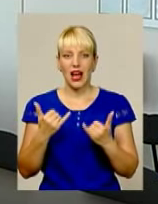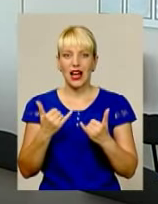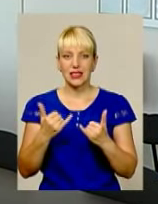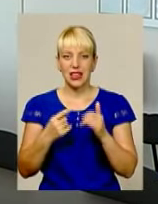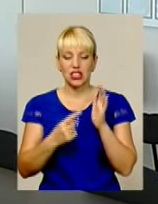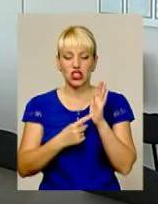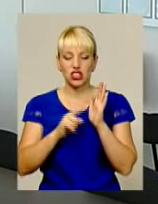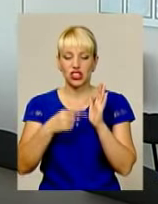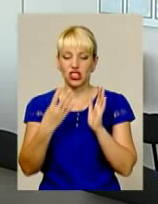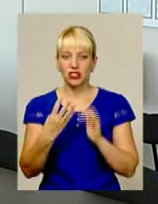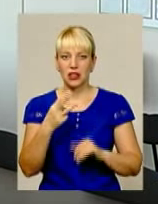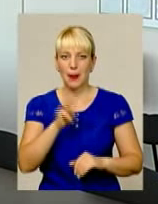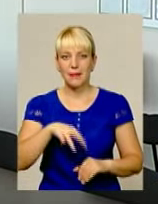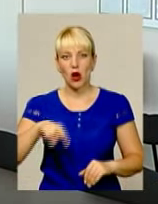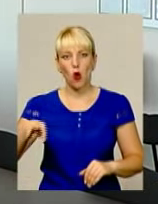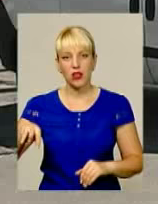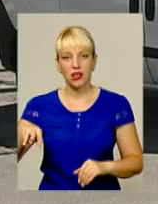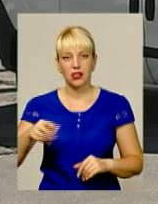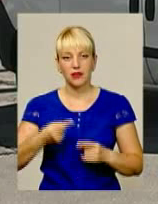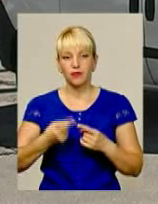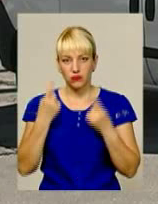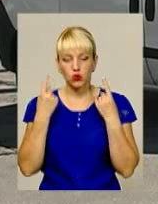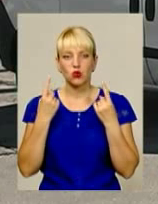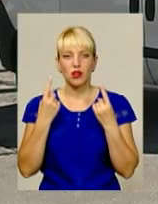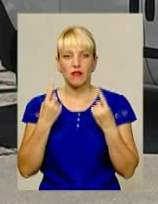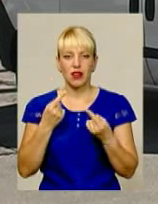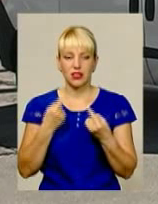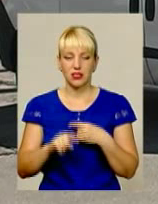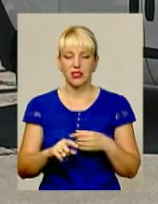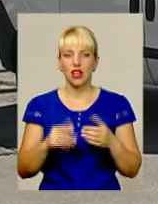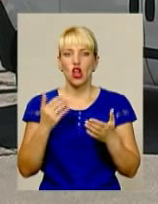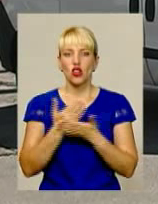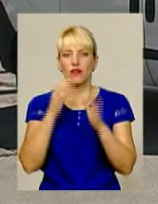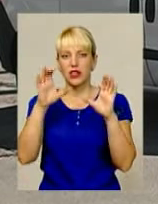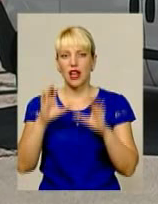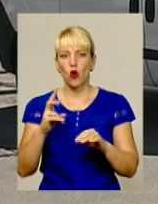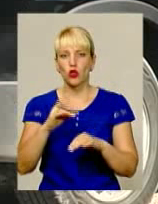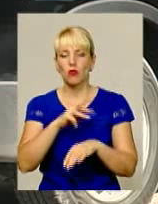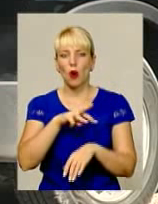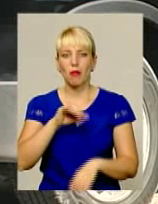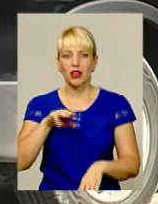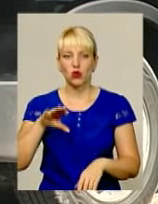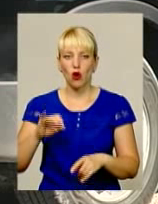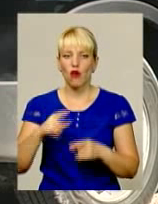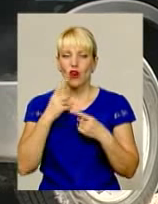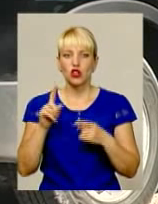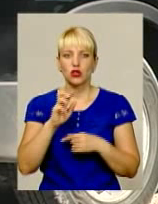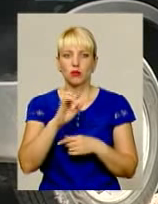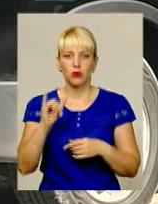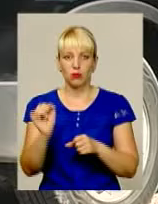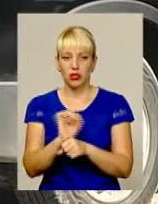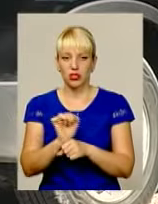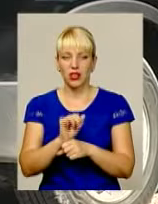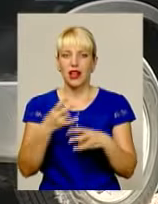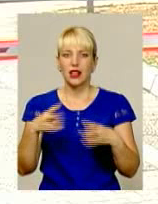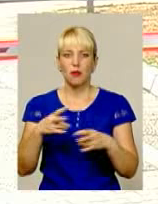6,4 мільйони. Дуже суттєва різниця. Окрім того, новий закон про розмитнення передбачає й те, що вживані автівки не